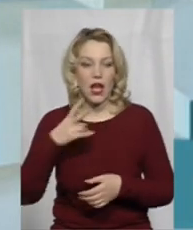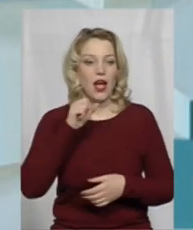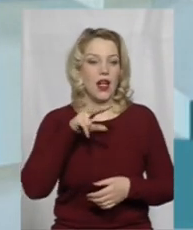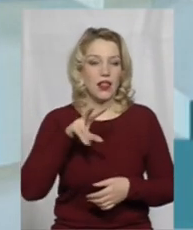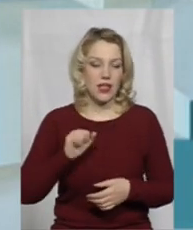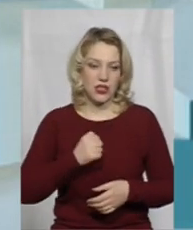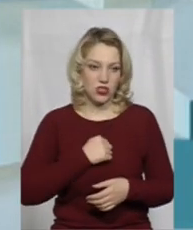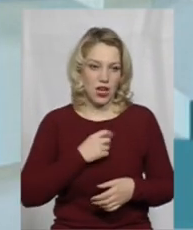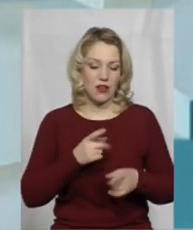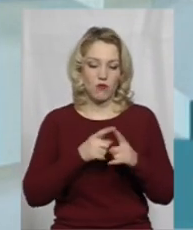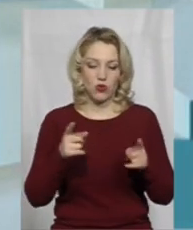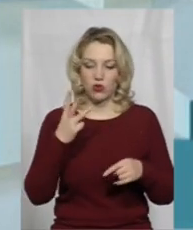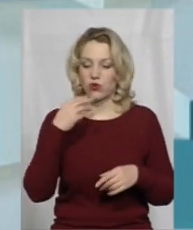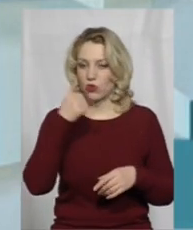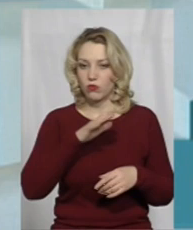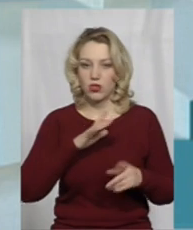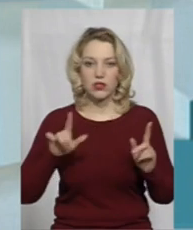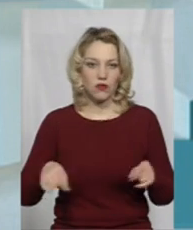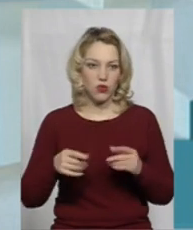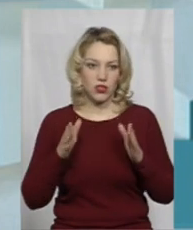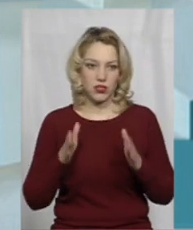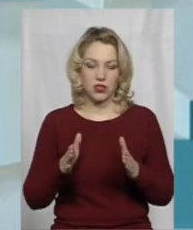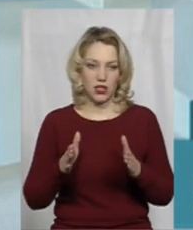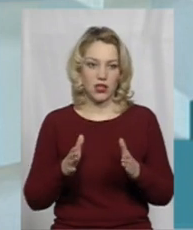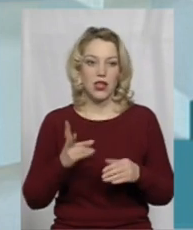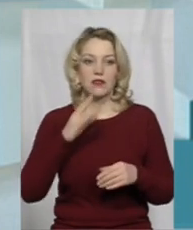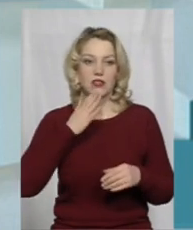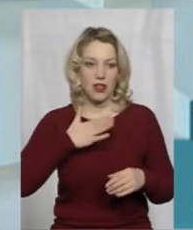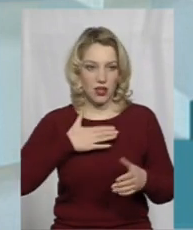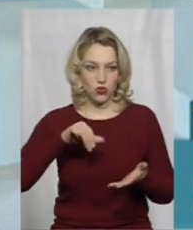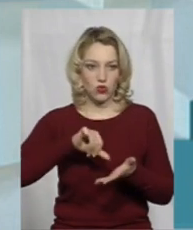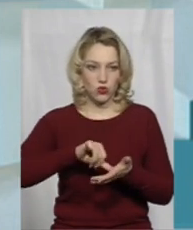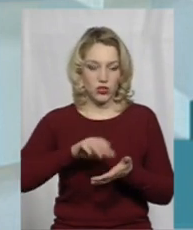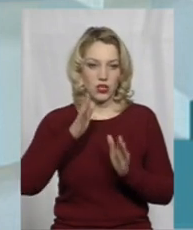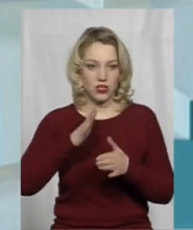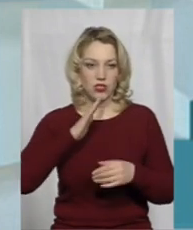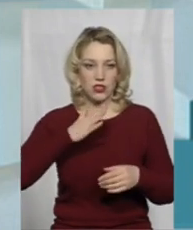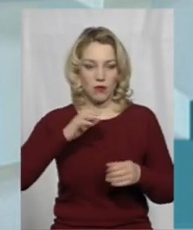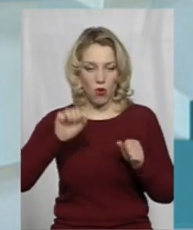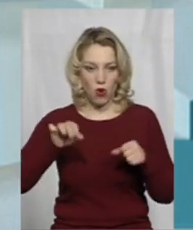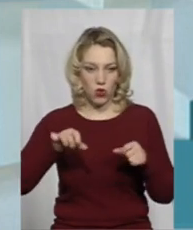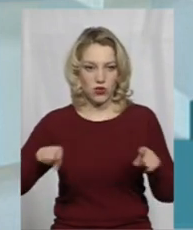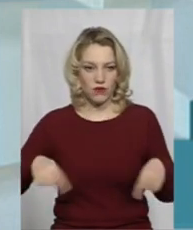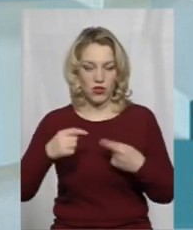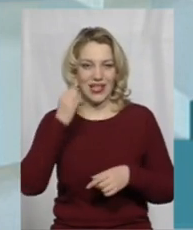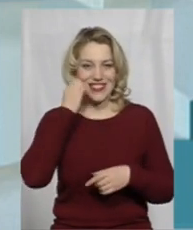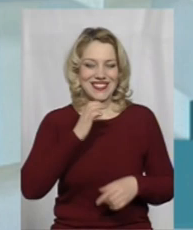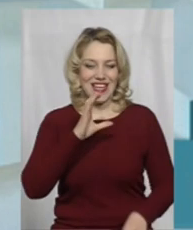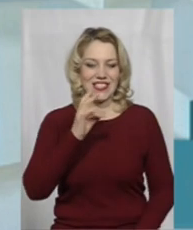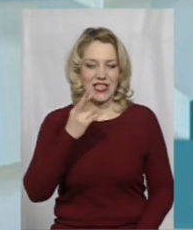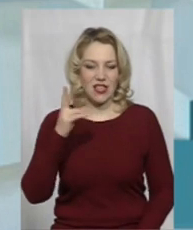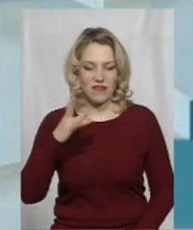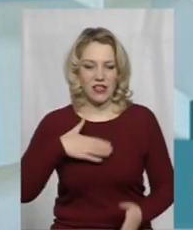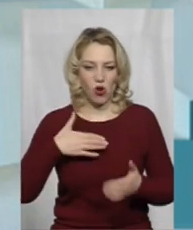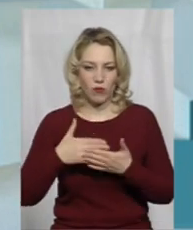протягом двох років було створено тільки за нашою участью лише змогло створитися Старосинявська